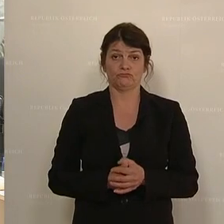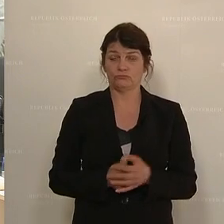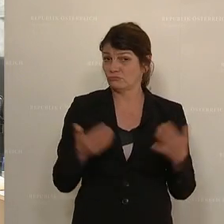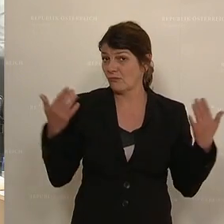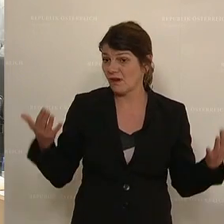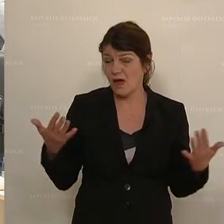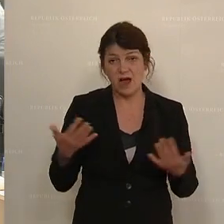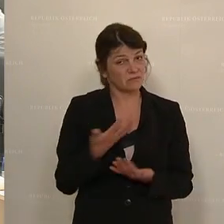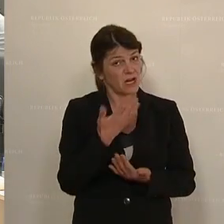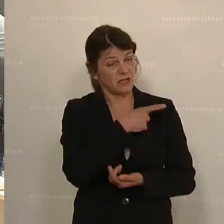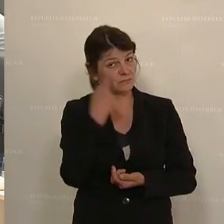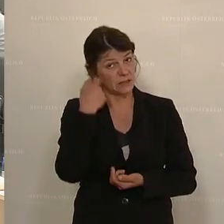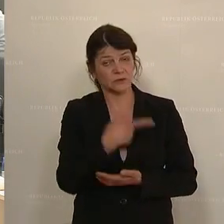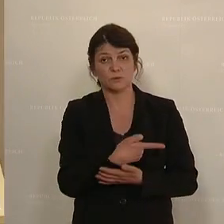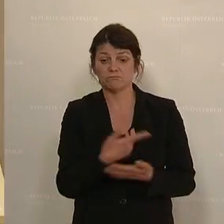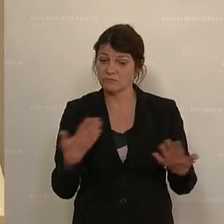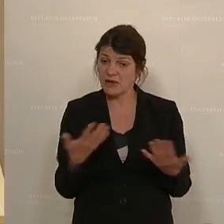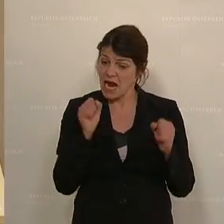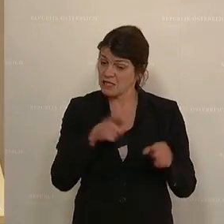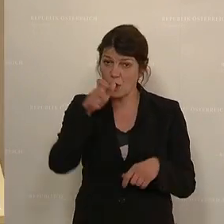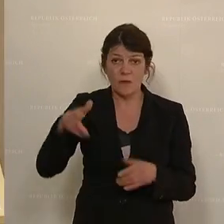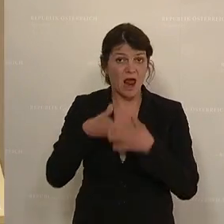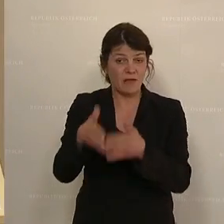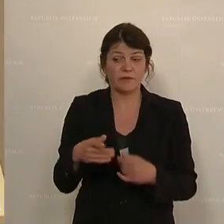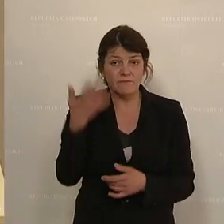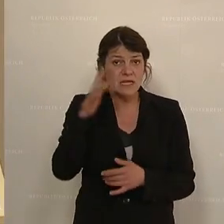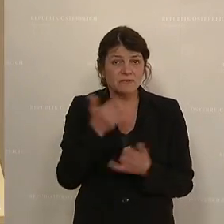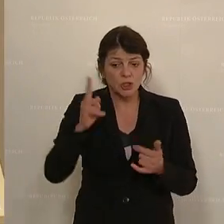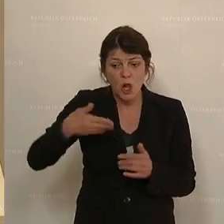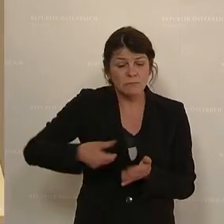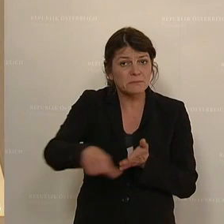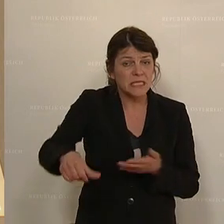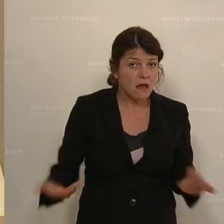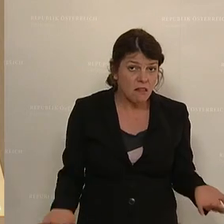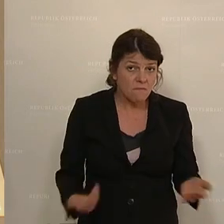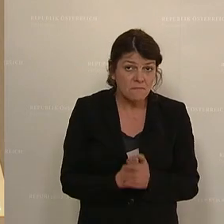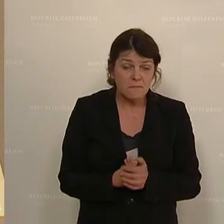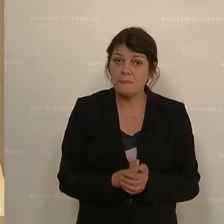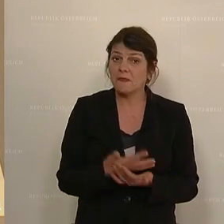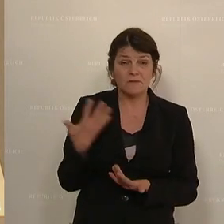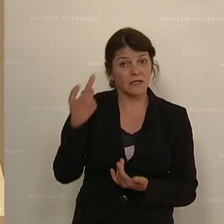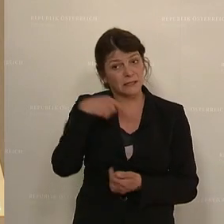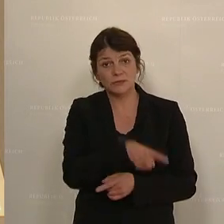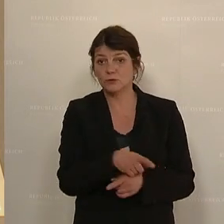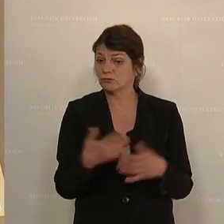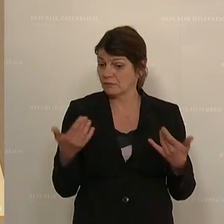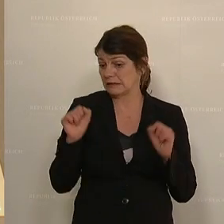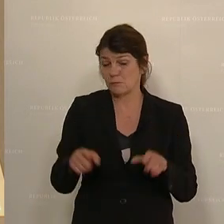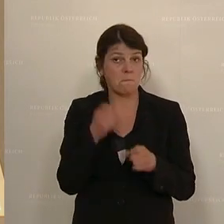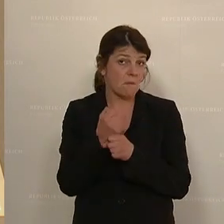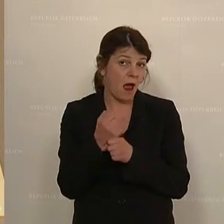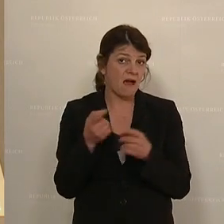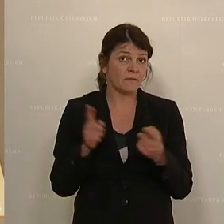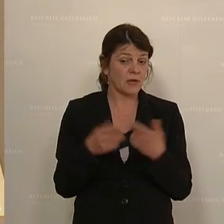Was gedenken Sie, um denjenigen zu helfen, die nicht wissen, wie sie die Mieten stemmen sollen? Was gedenken Sie zu tun, wenn es darum